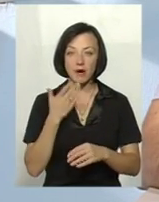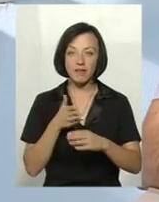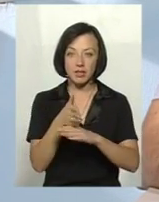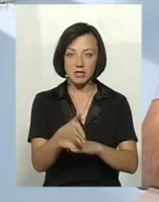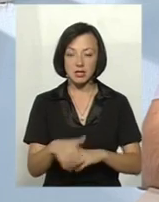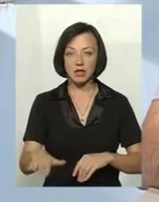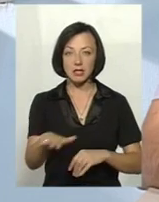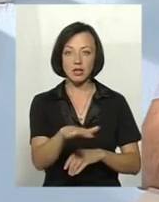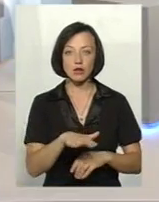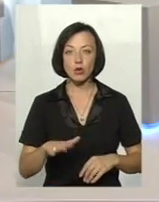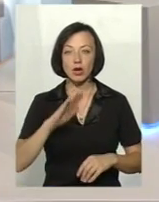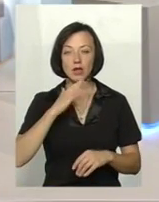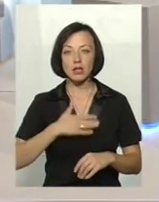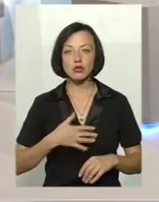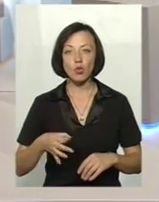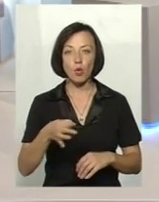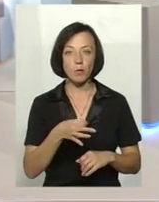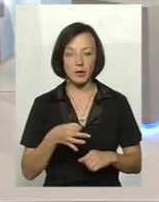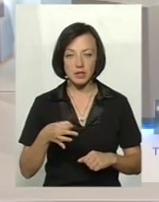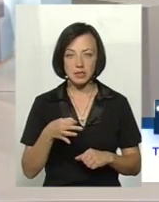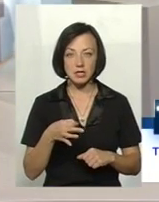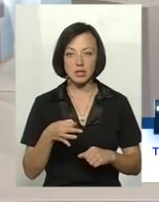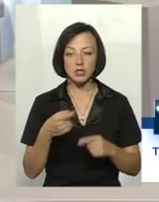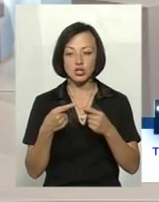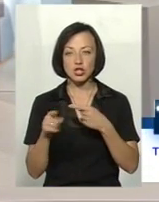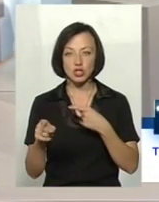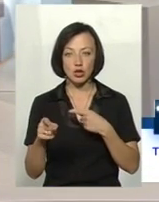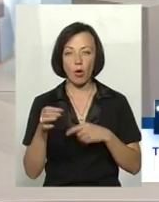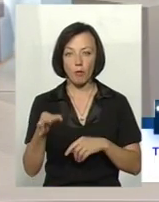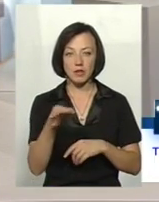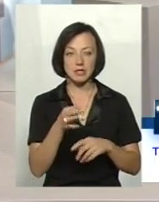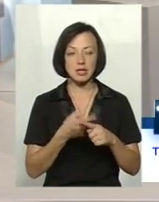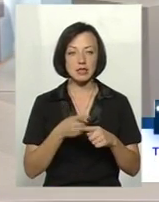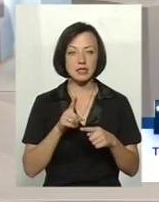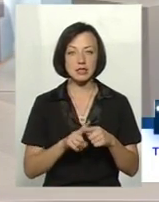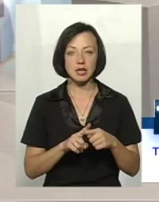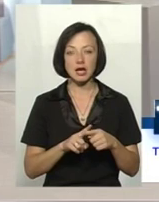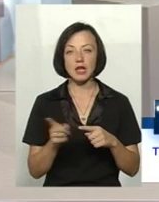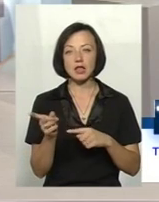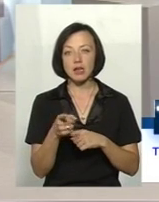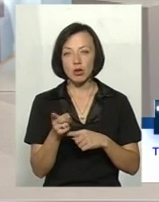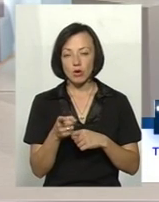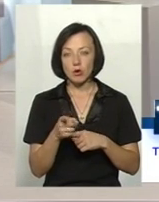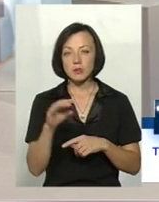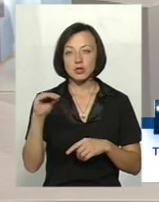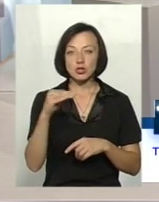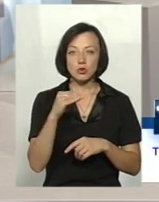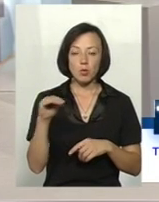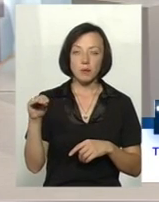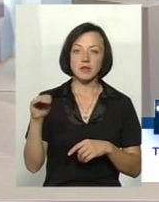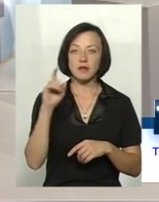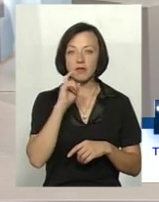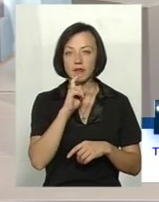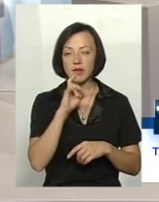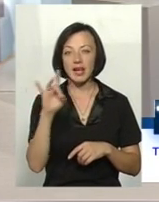територію нашої області з інших областей. Це Тернопільська, Житомирська,